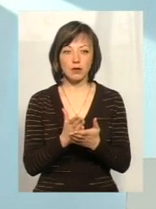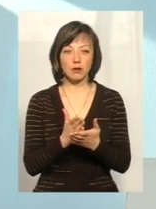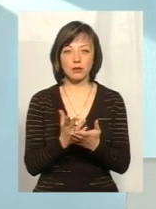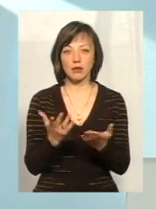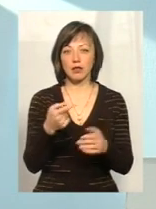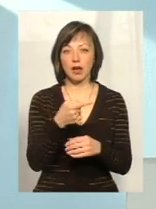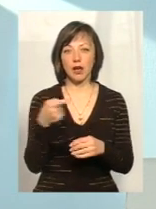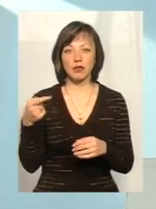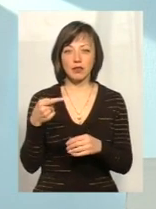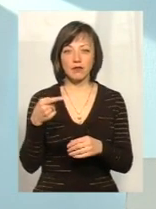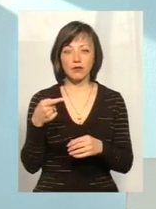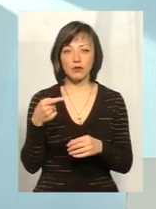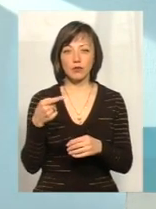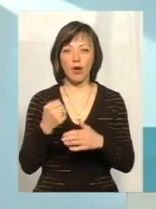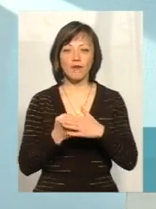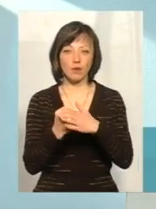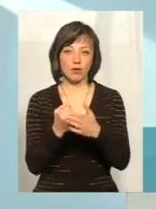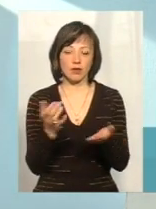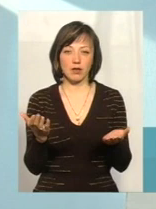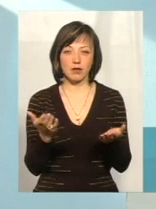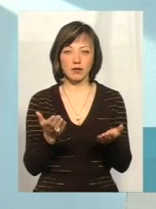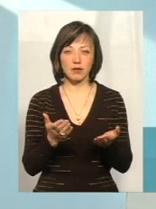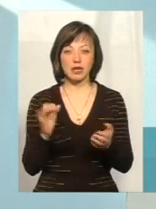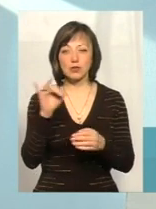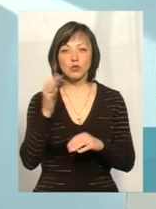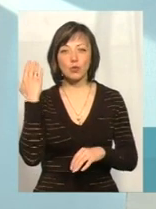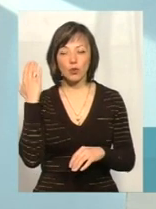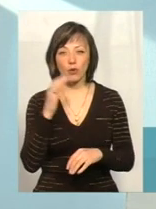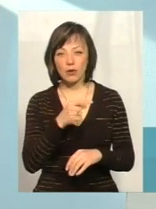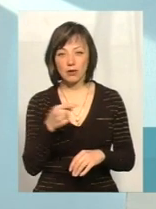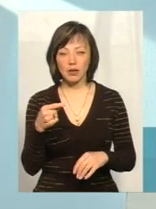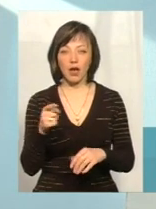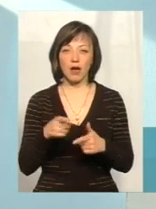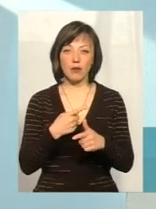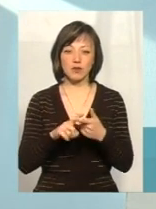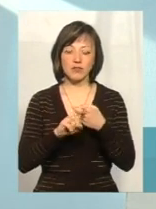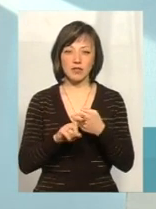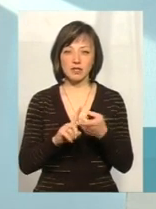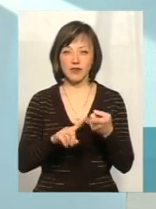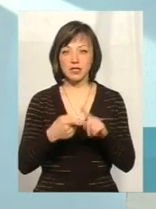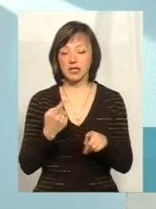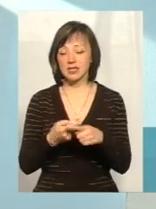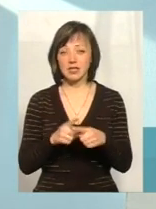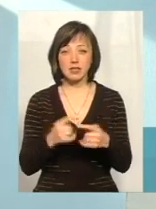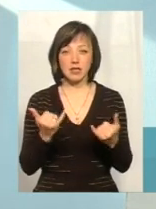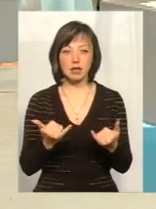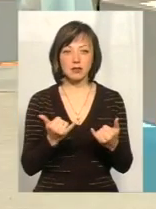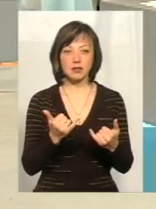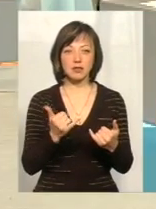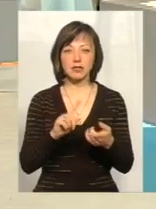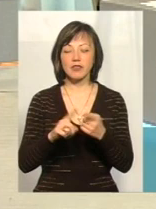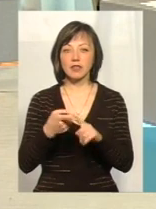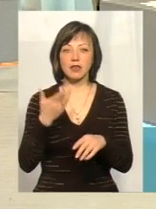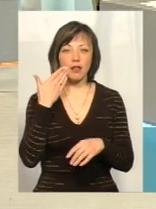негативний шлейф навіть, або якусь негативну історію, чи негативні зв'язки. Зв'язки зараз перевірити